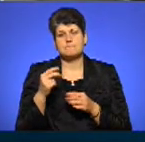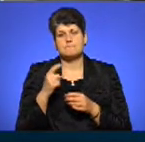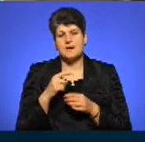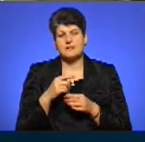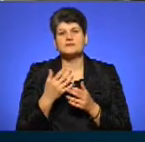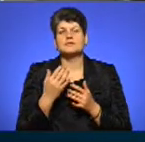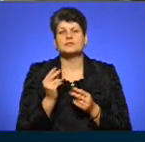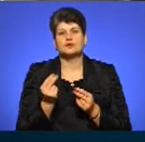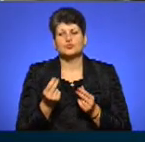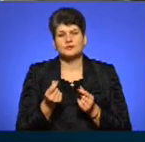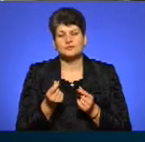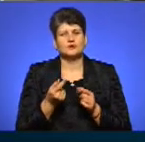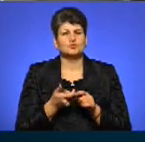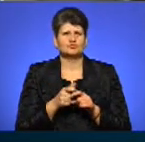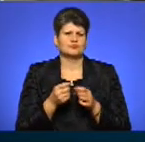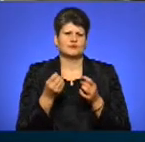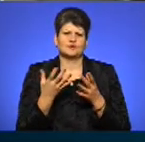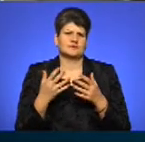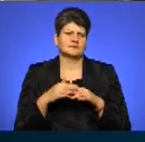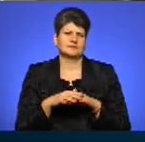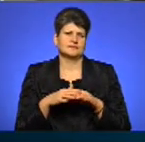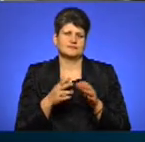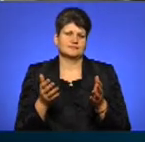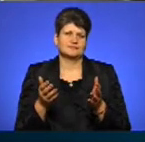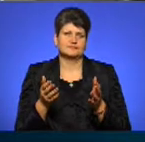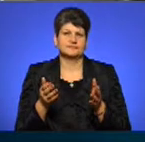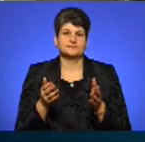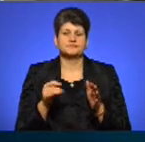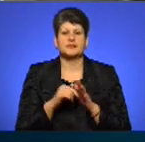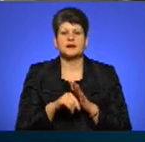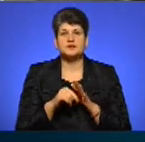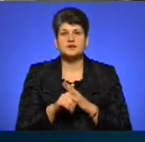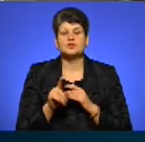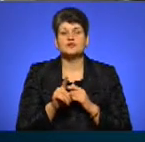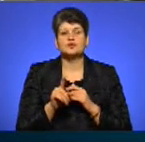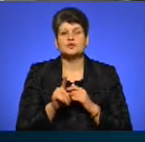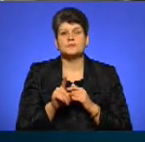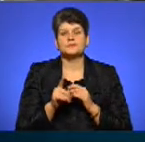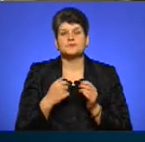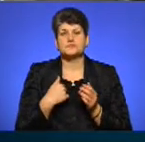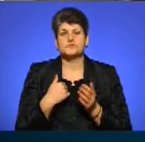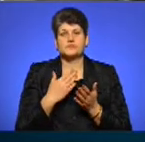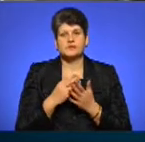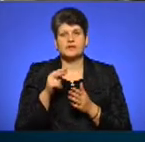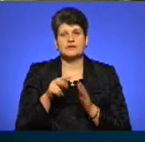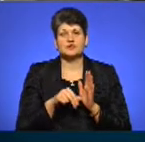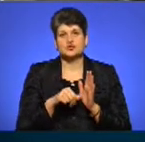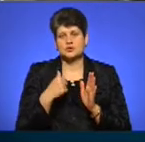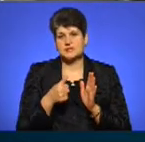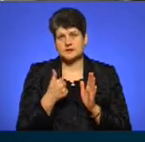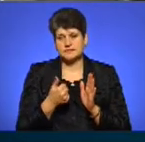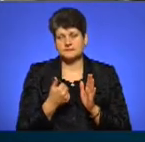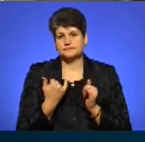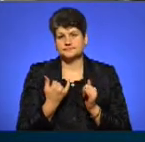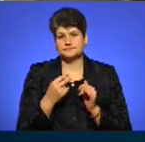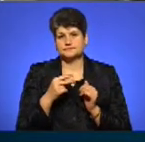розмитнення? дуже проста арифметика. Значить, що ми маємо 2006 рік, зараз 2018,